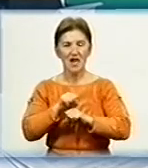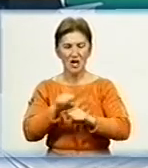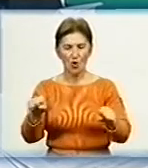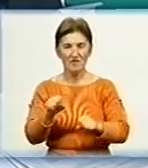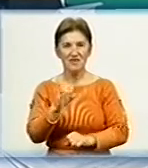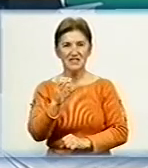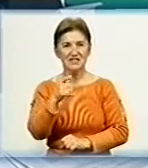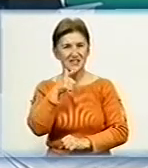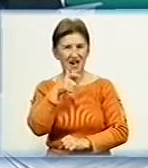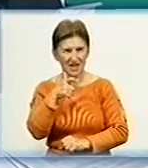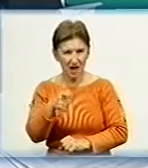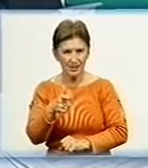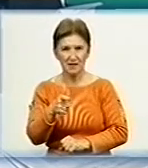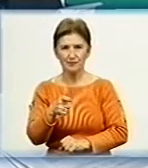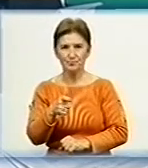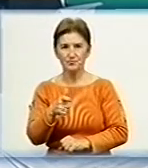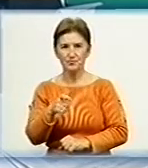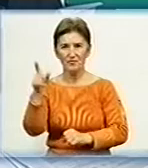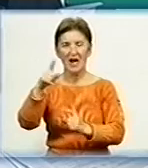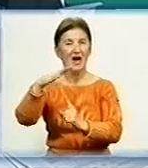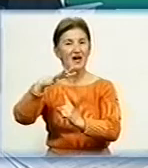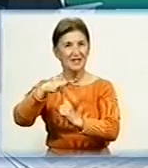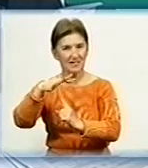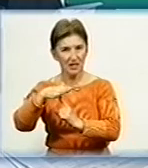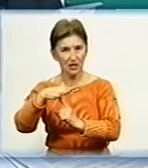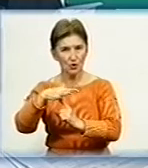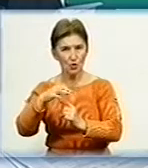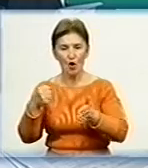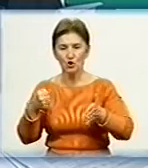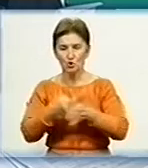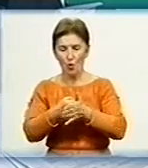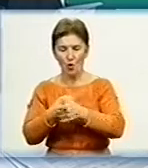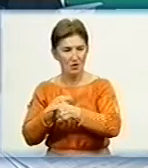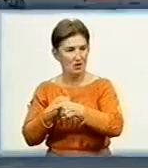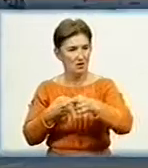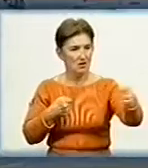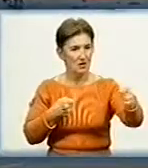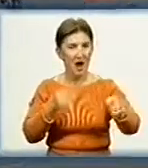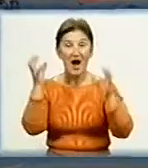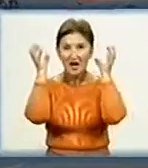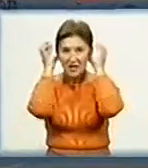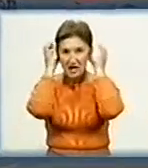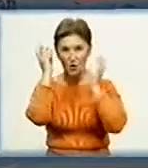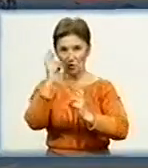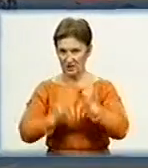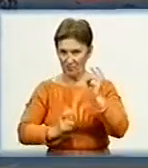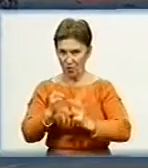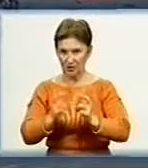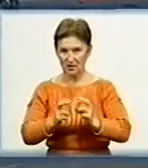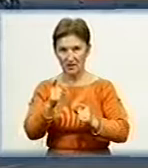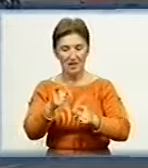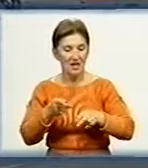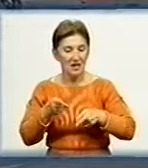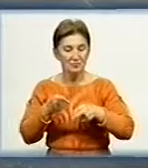критого ринку до радіозавода. Про це згальмує казначейство, кажуть